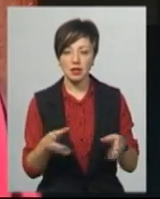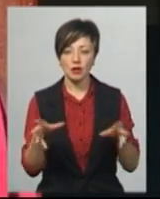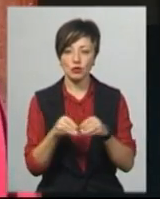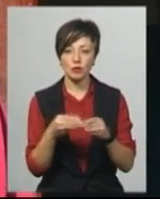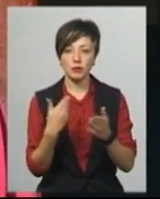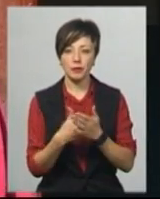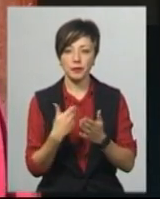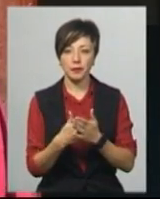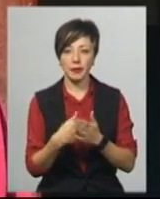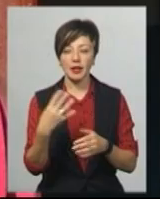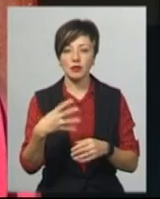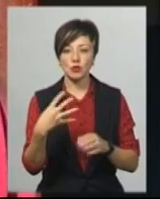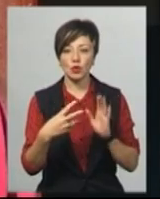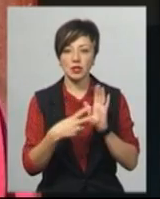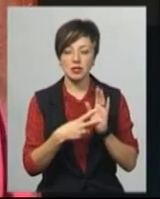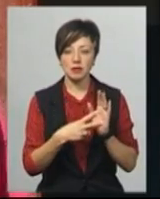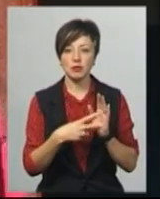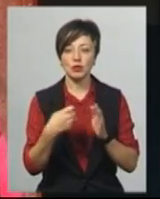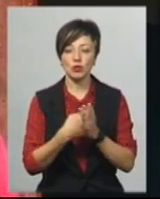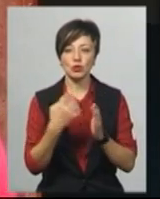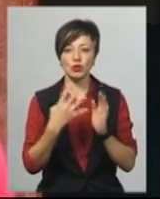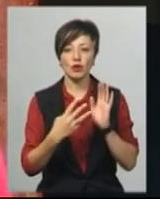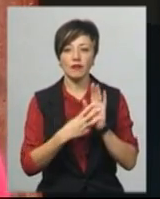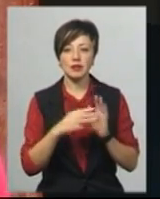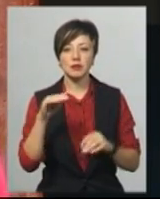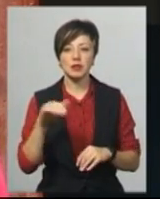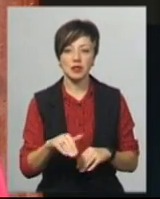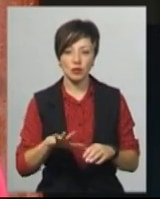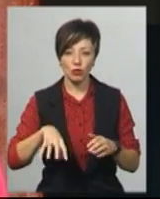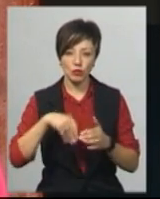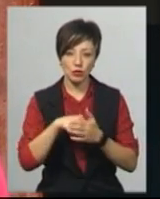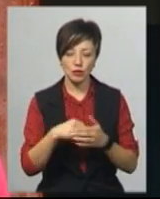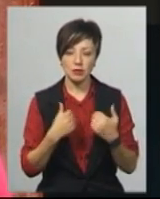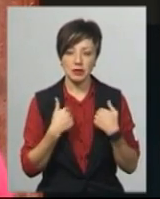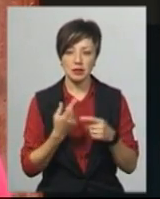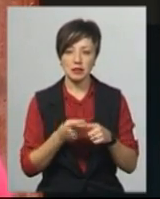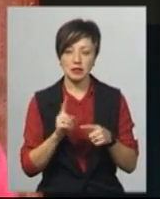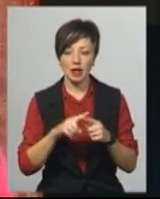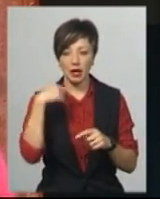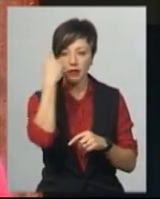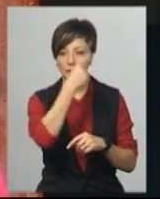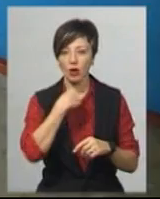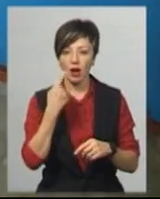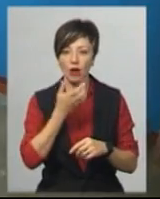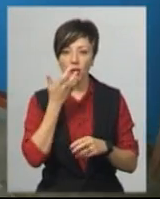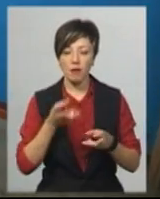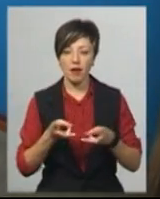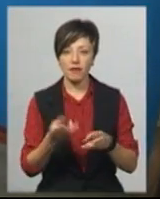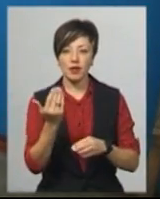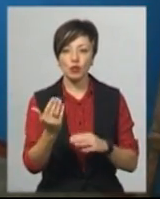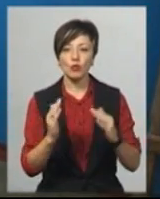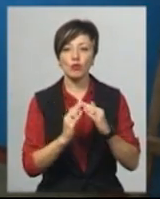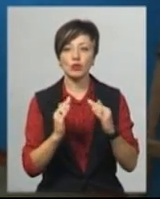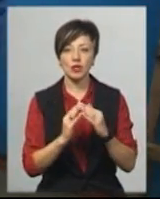десь 47 до 48 тисяч обійшлося мені це індивідуальне опалення. В їхньому